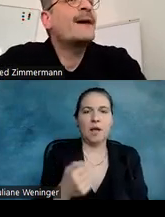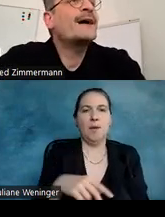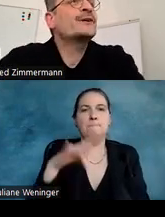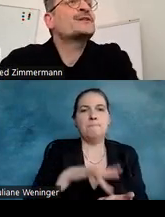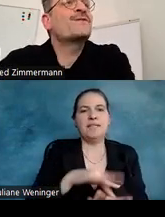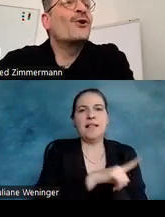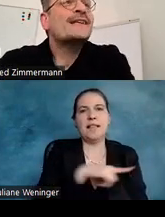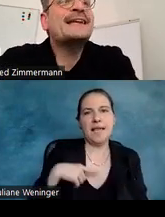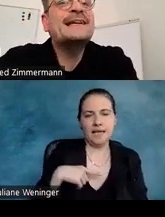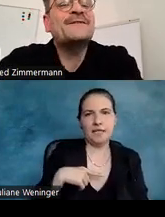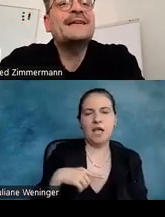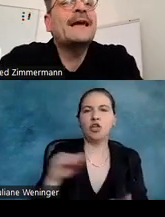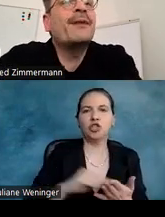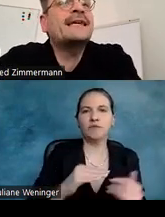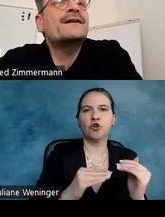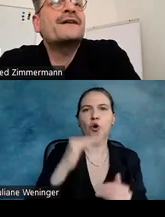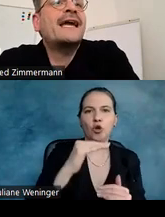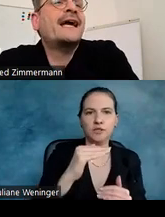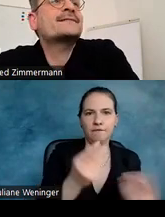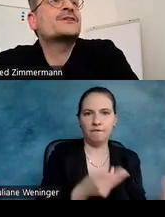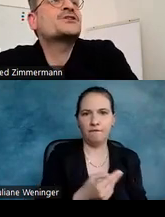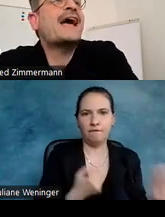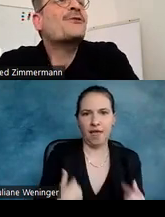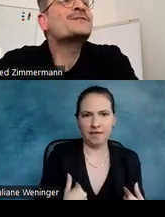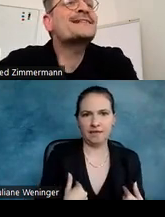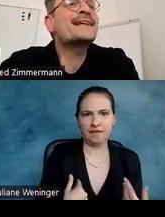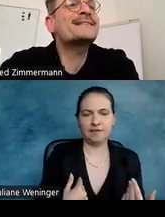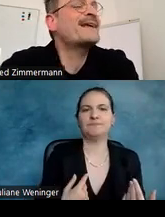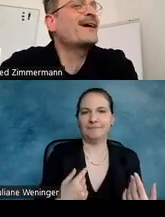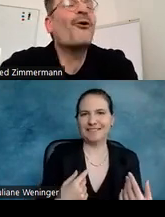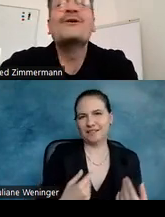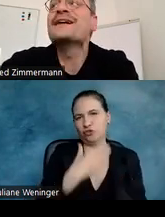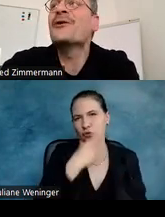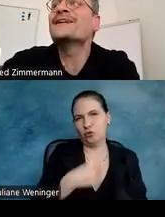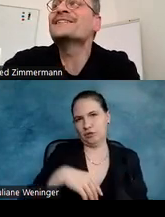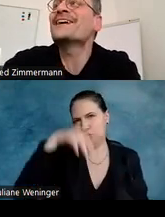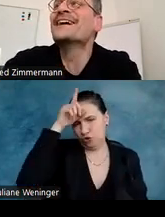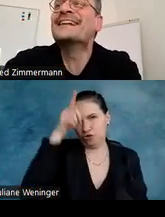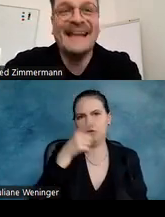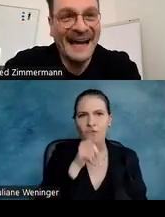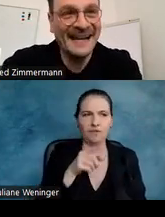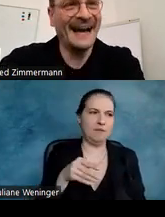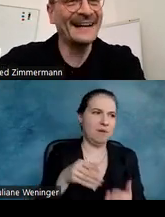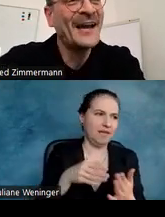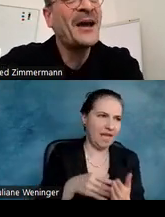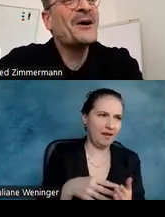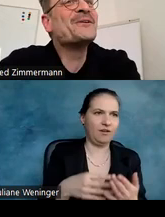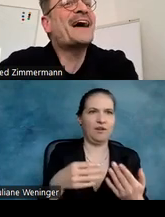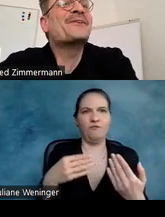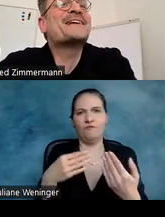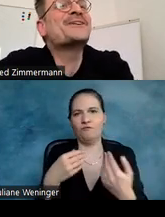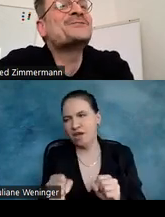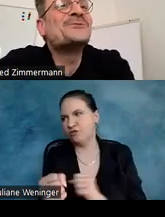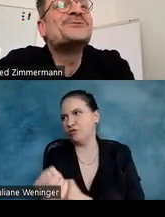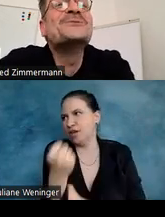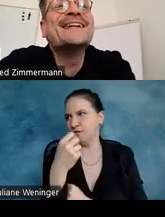Wunderbar deutsches Wort, ähnlich wie Barrierefreiheitsstärkungsgesetz, unglaublich lang und